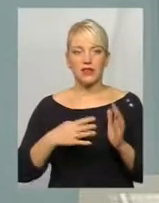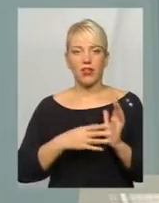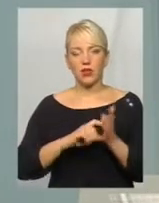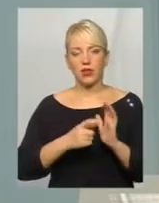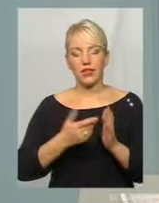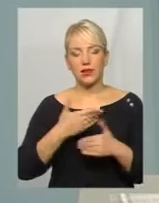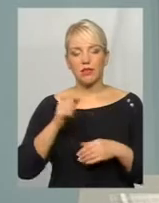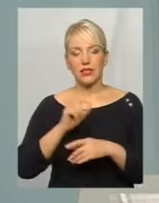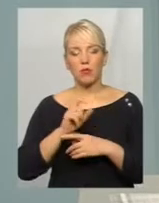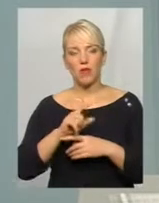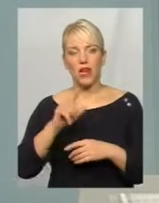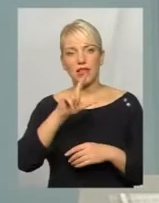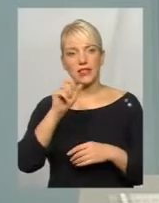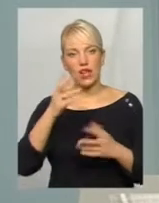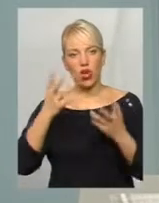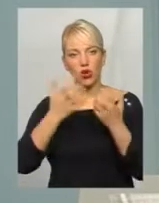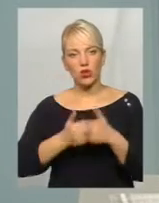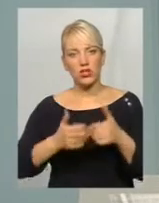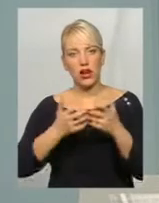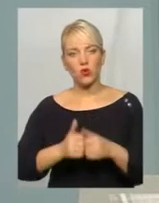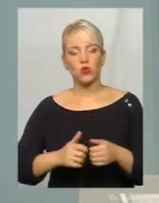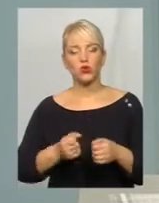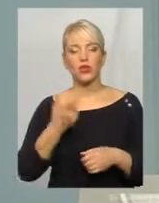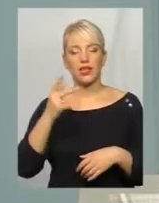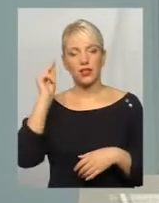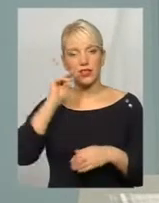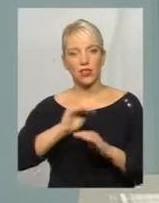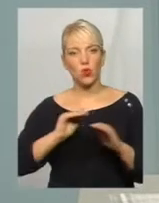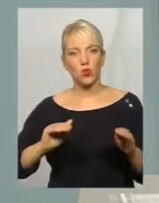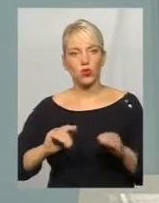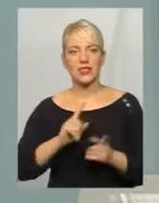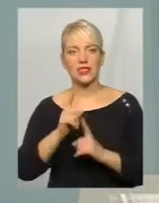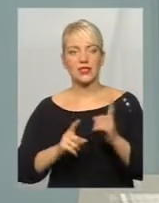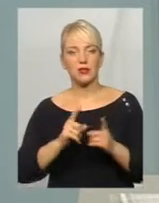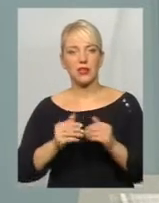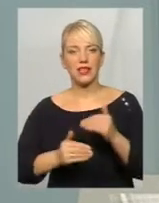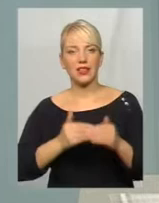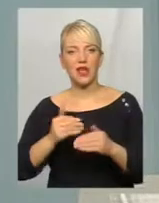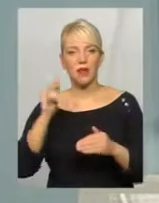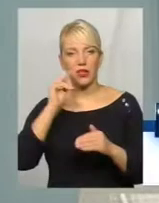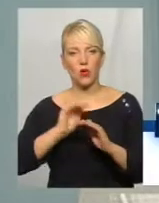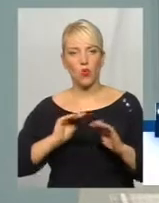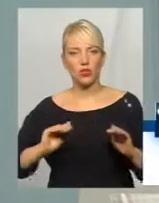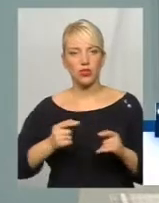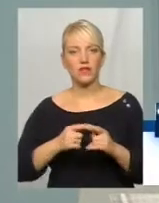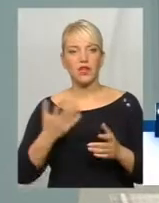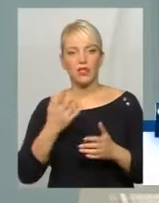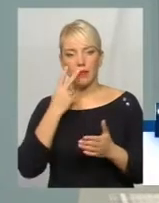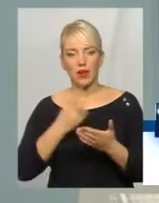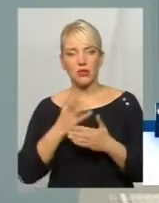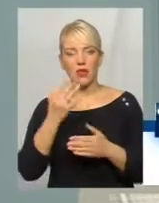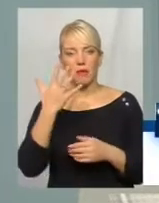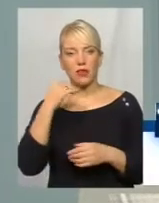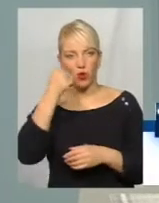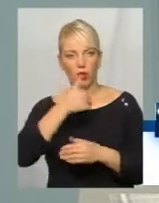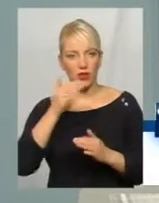замовляли із розрахунку кількості учнів і зміни динаміки учнів, яку ми бачимо на цілих 5 років.